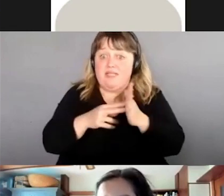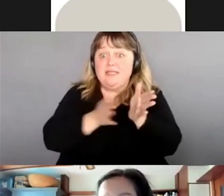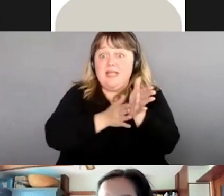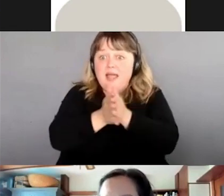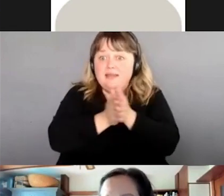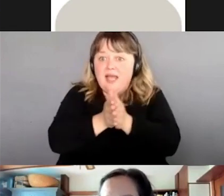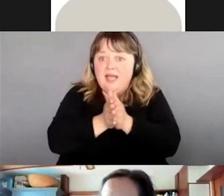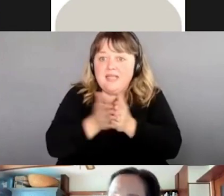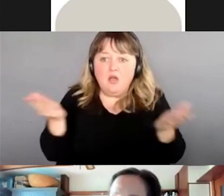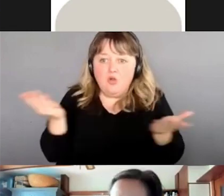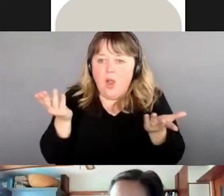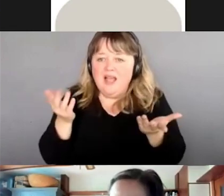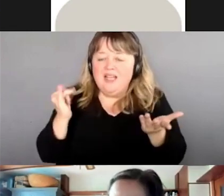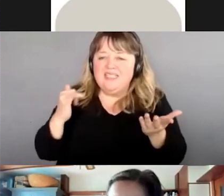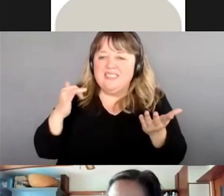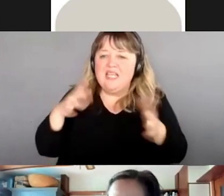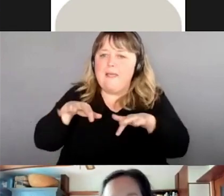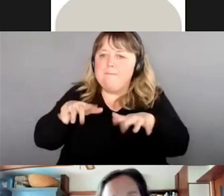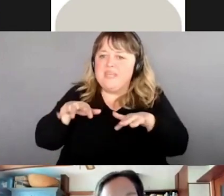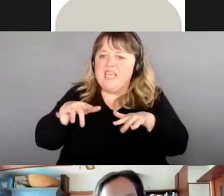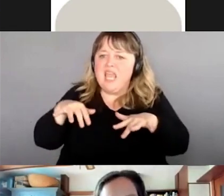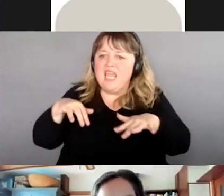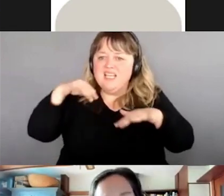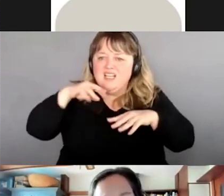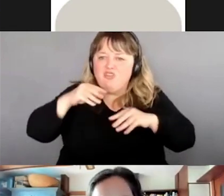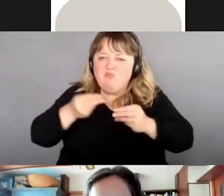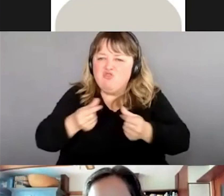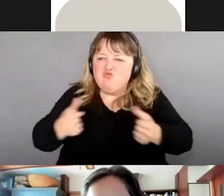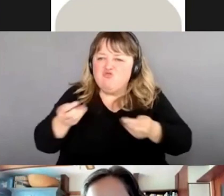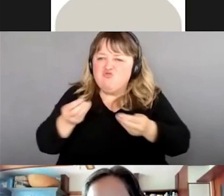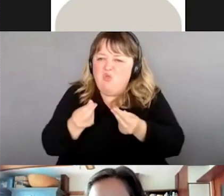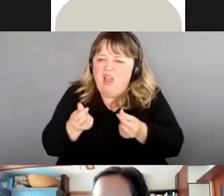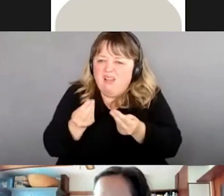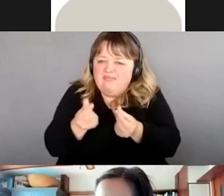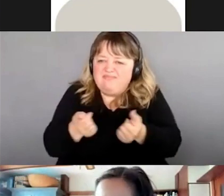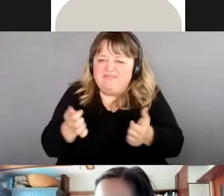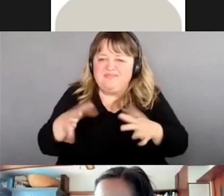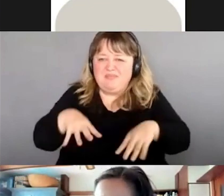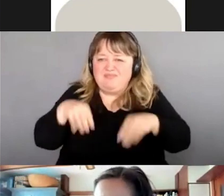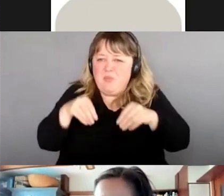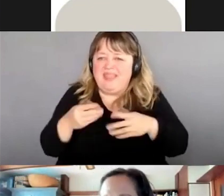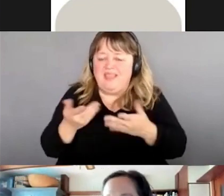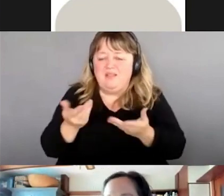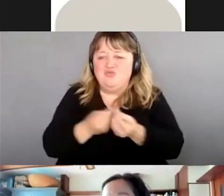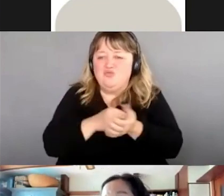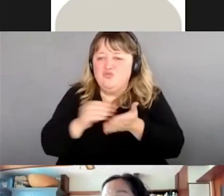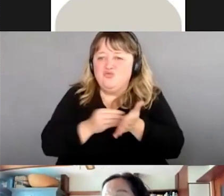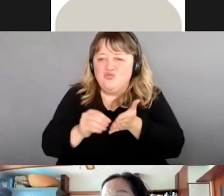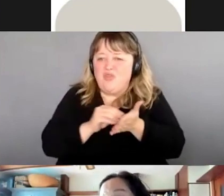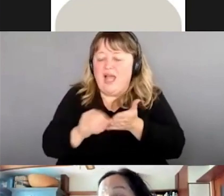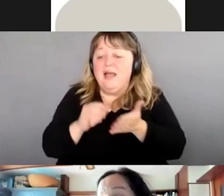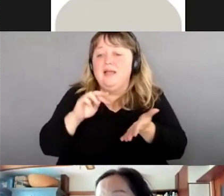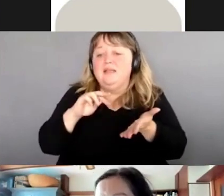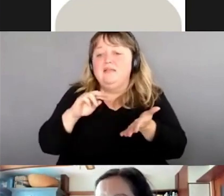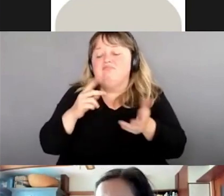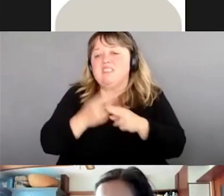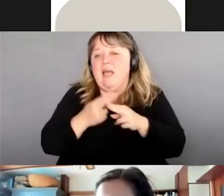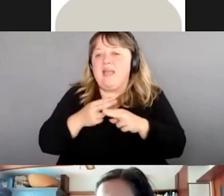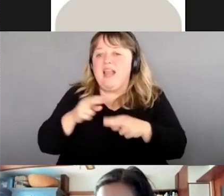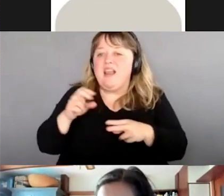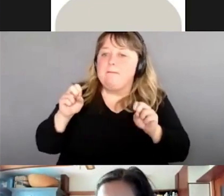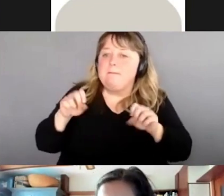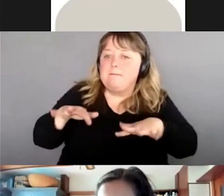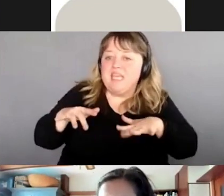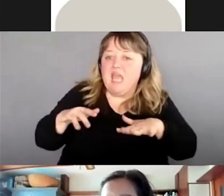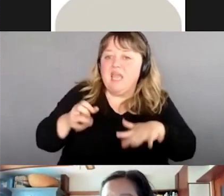si on sue beaucoup des pieds on peut avoir tendance à avoir du pied d'athlète et donc on peut se faire des infusions